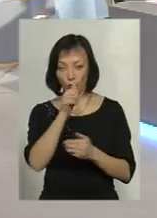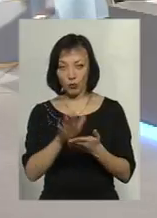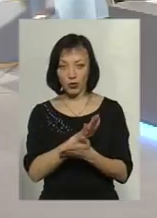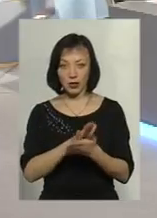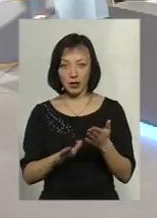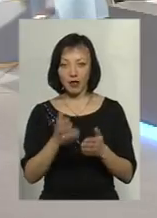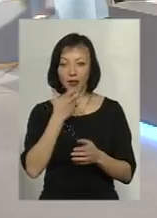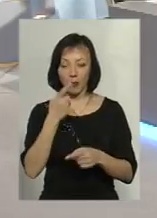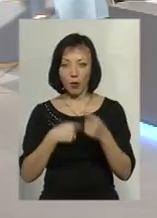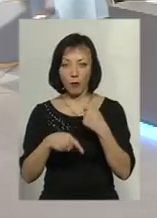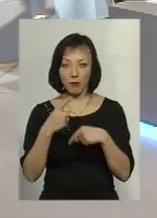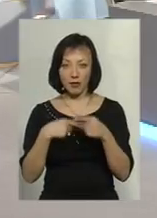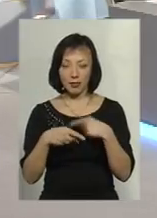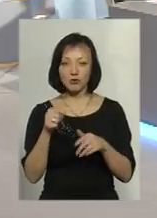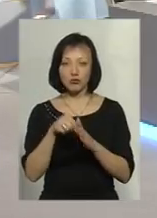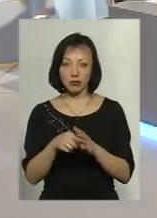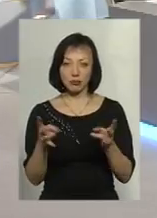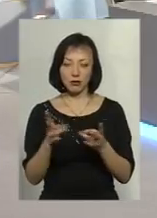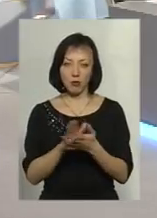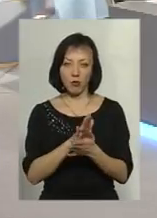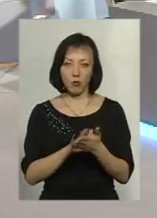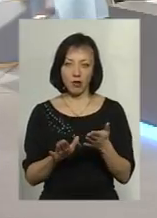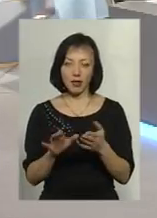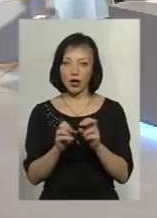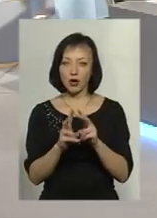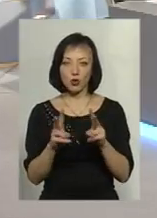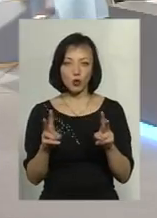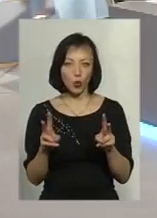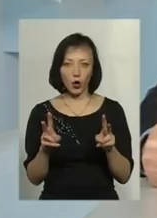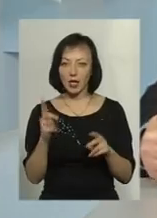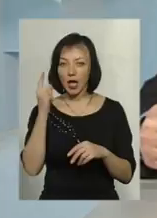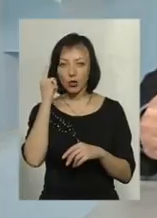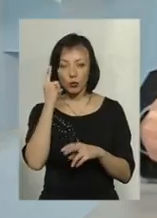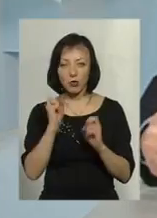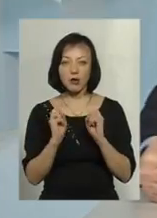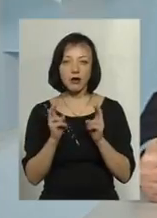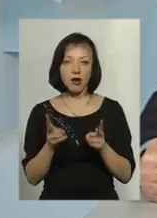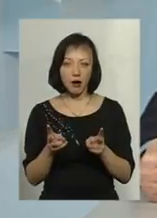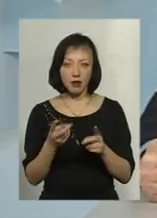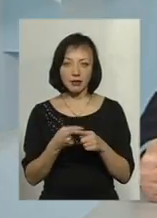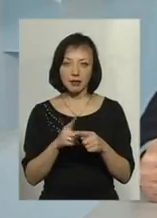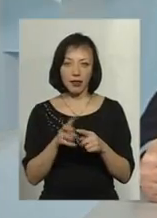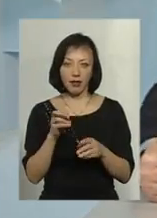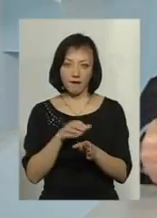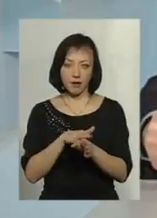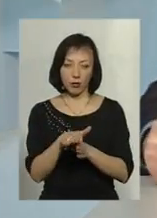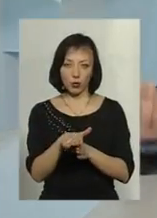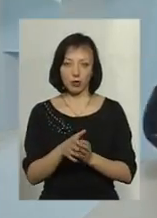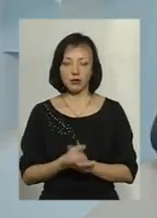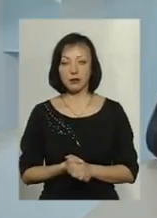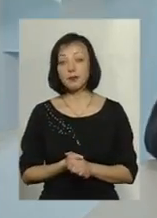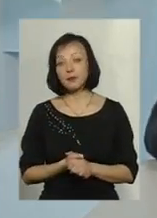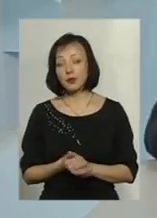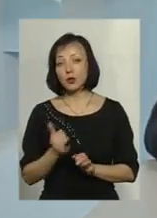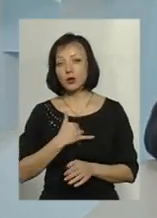теплообмінник, значить його треба промити, і ніхто навіть не думає, як це не виконати. Ну,